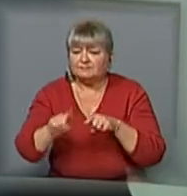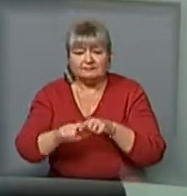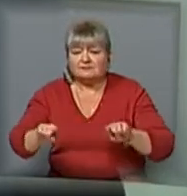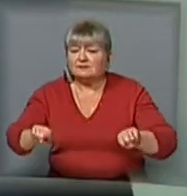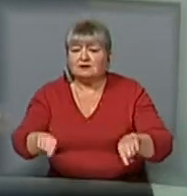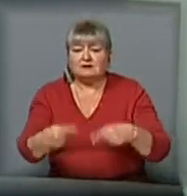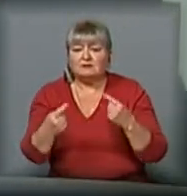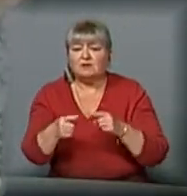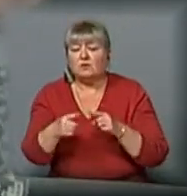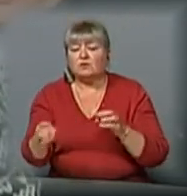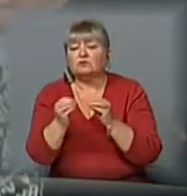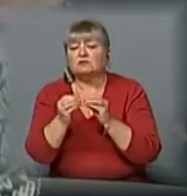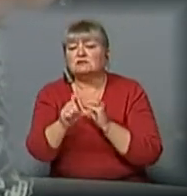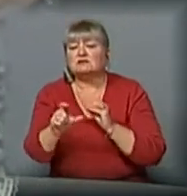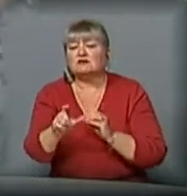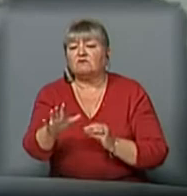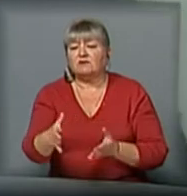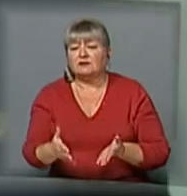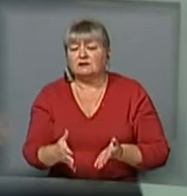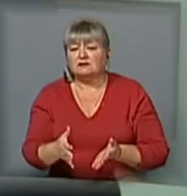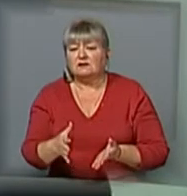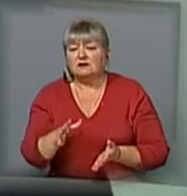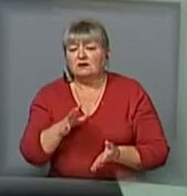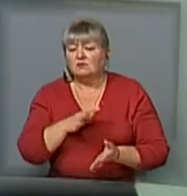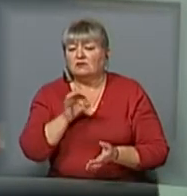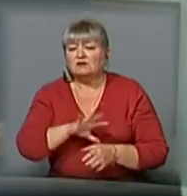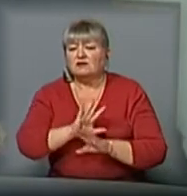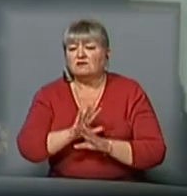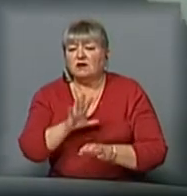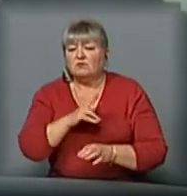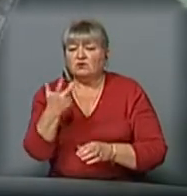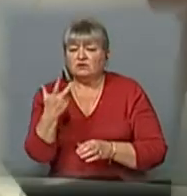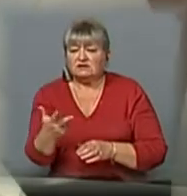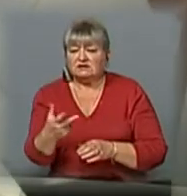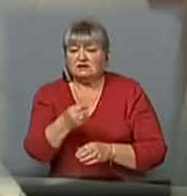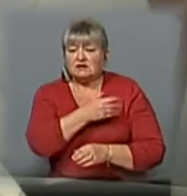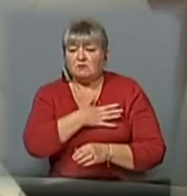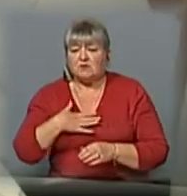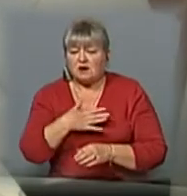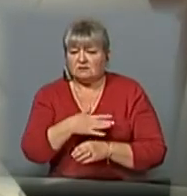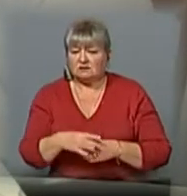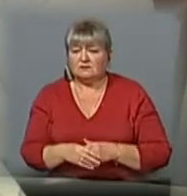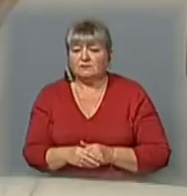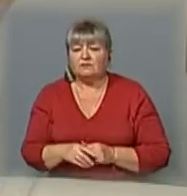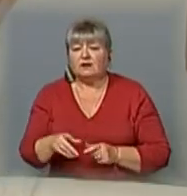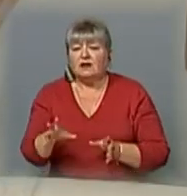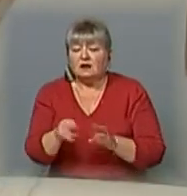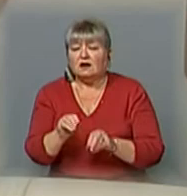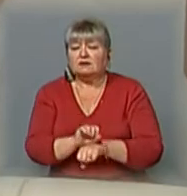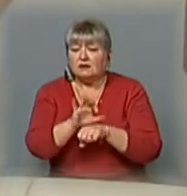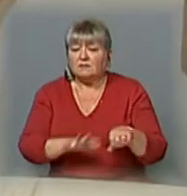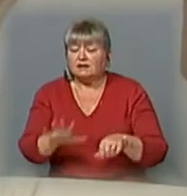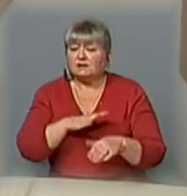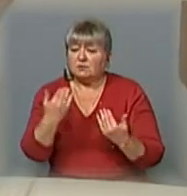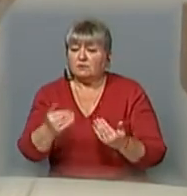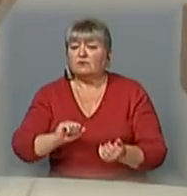буквально протягом 10 хвилин вона була неефективною, сумісне з життям три кульових поранення. На майдані із військовим медиком був і його